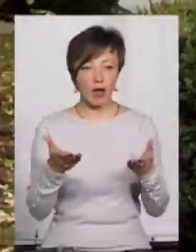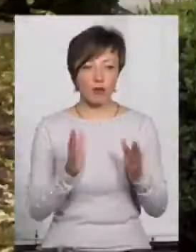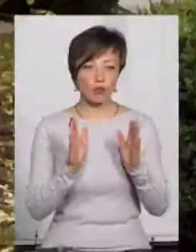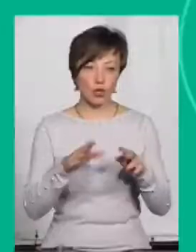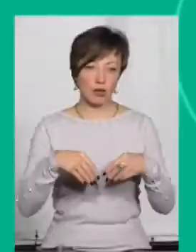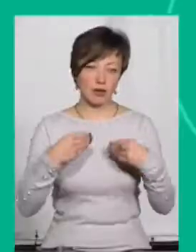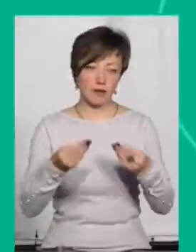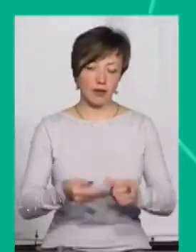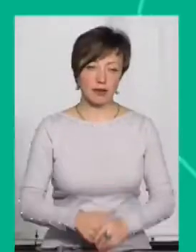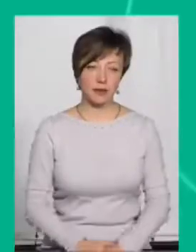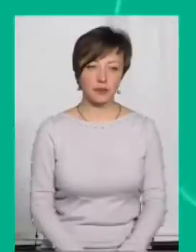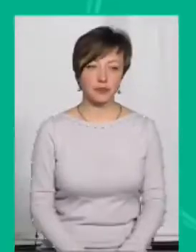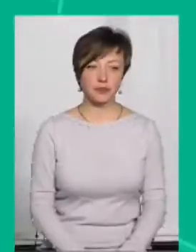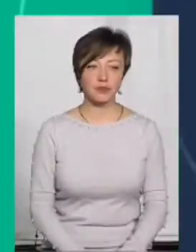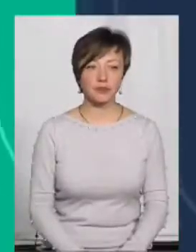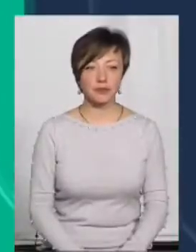надавати.